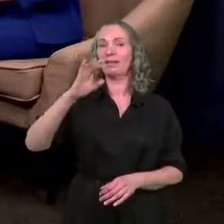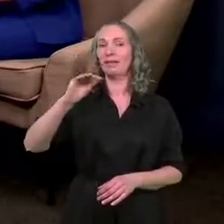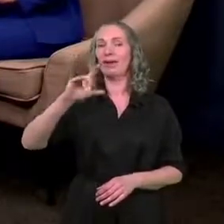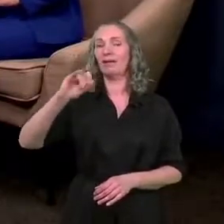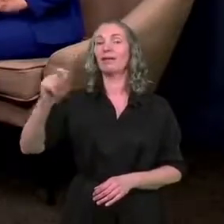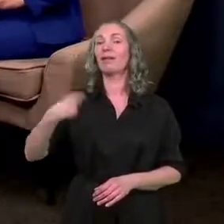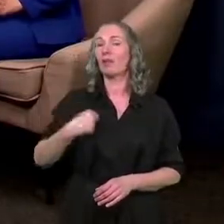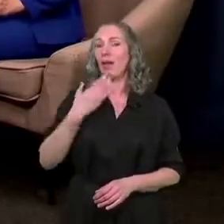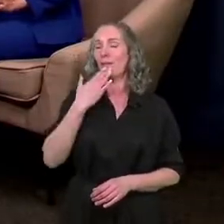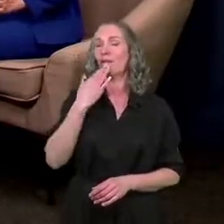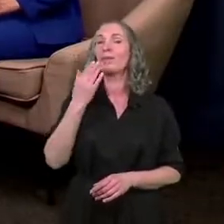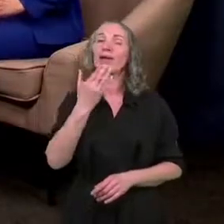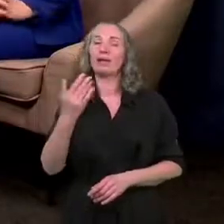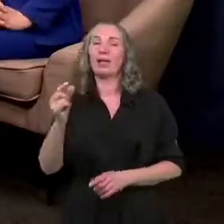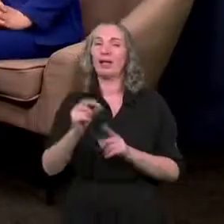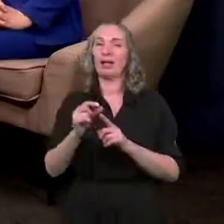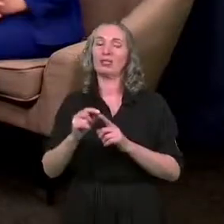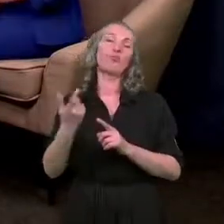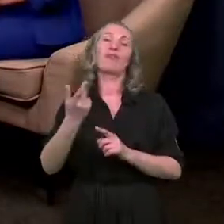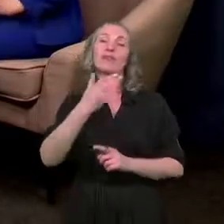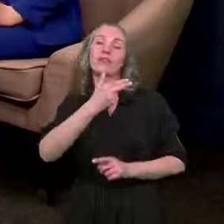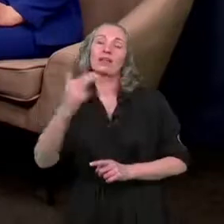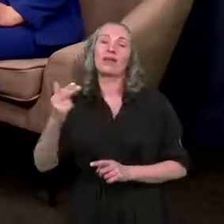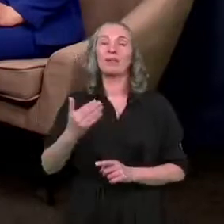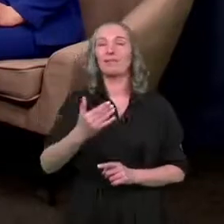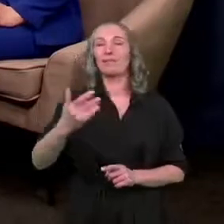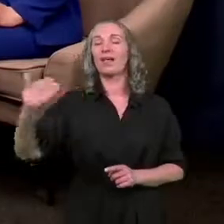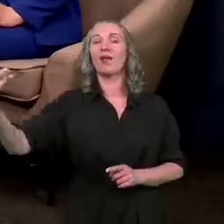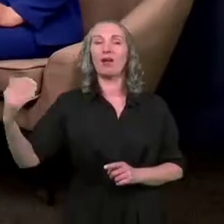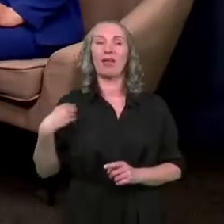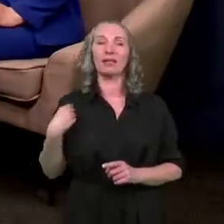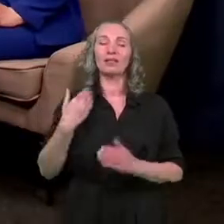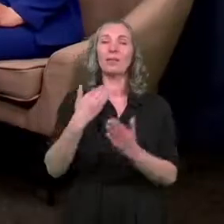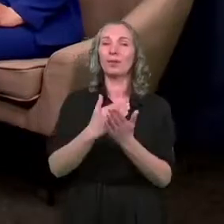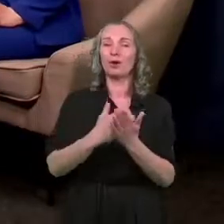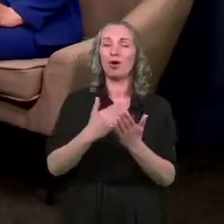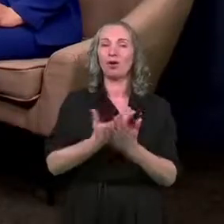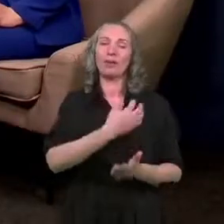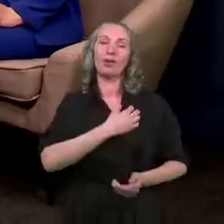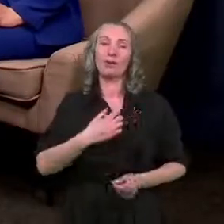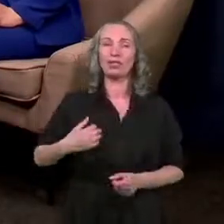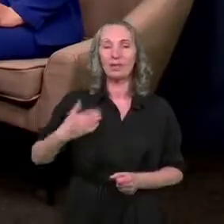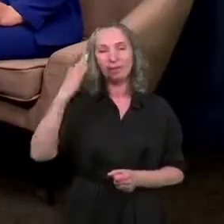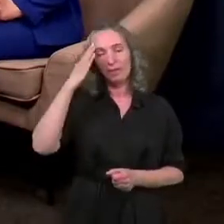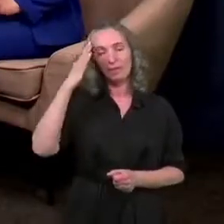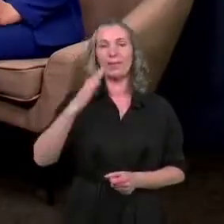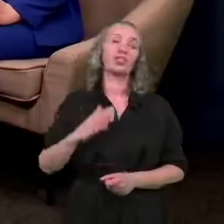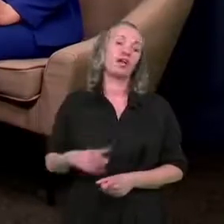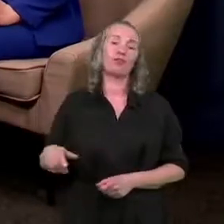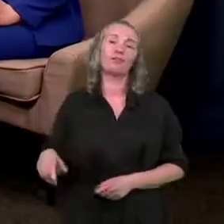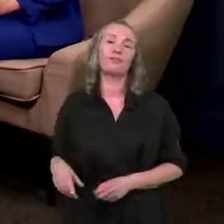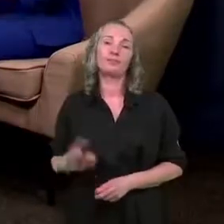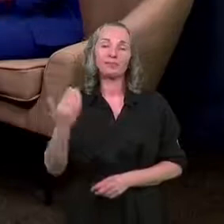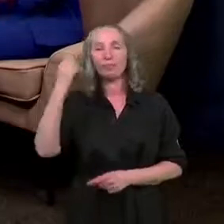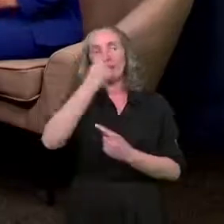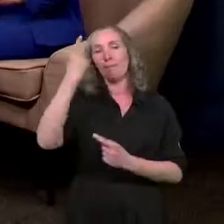powiem kilka słów na temat naszego wieloletniego programu gospodarowania zasobem mieszkaniowym. Ponieważ